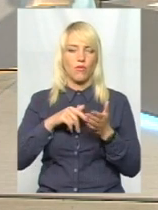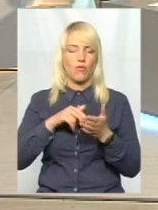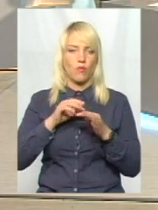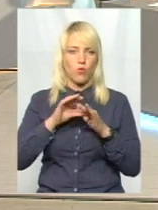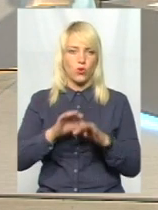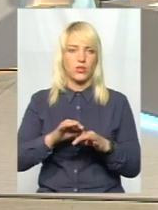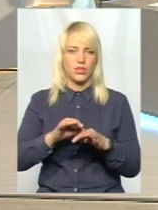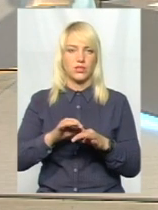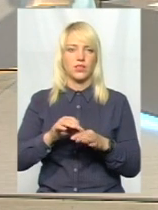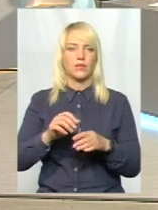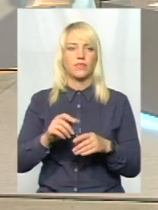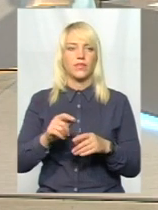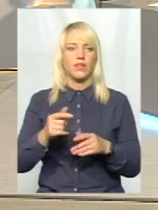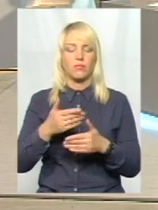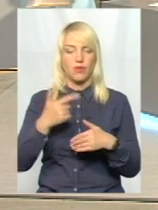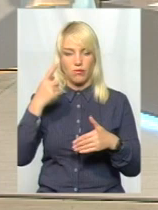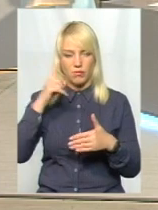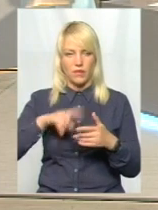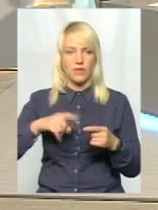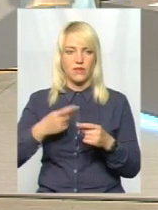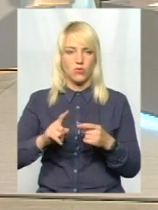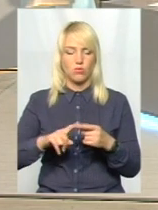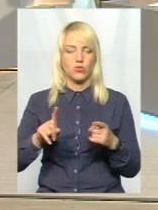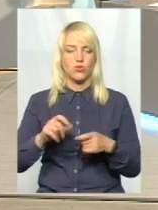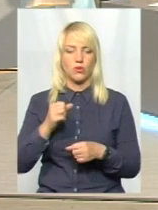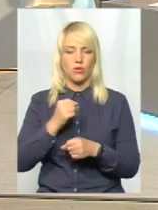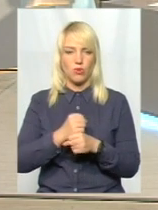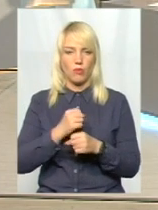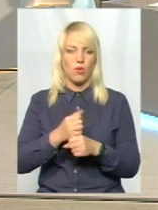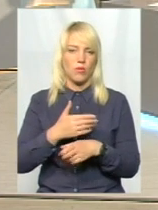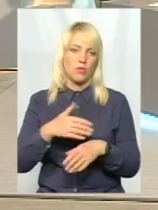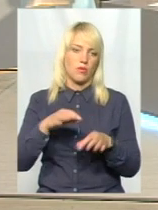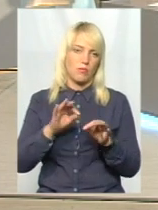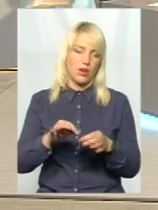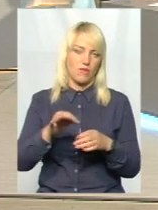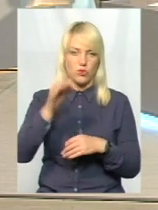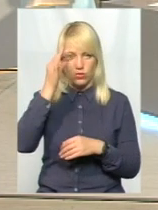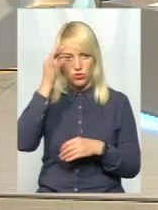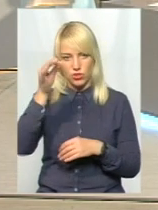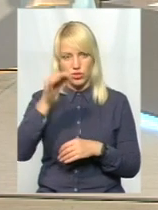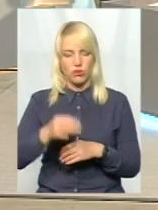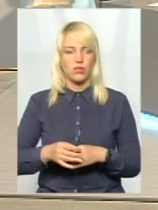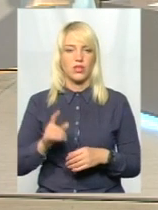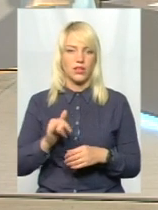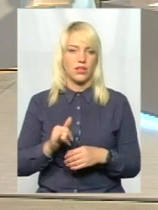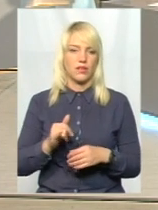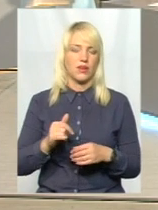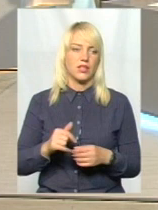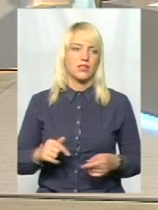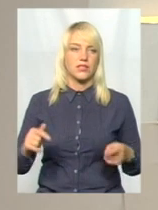контролю. Ми впевнені в тому, що ми робимо правильно, що ми робимо чітко і вірно, згідно вимог законодавства.